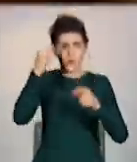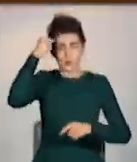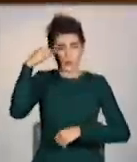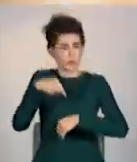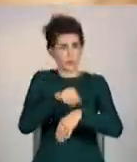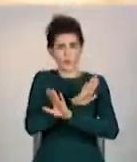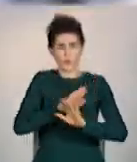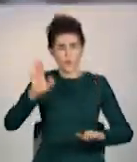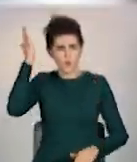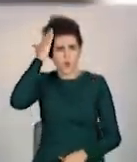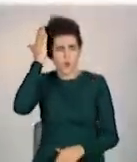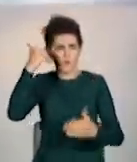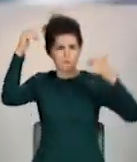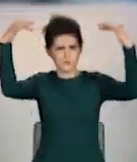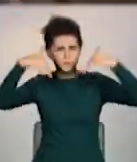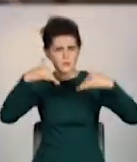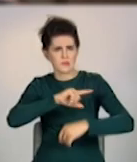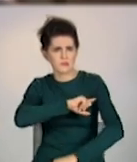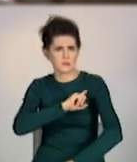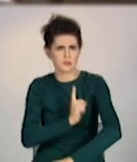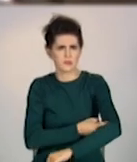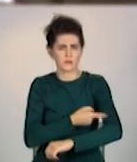як на голови звідусім палив водоспад.